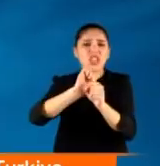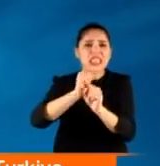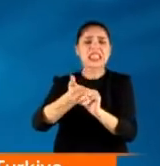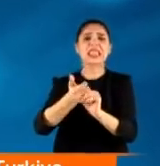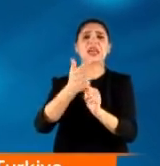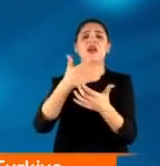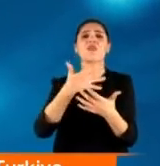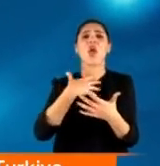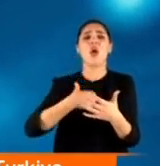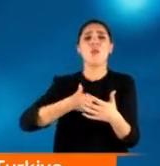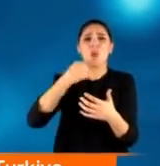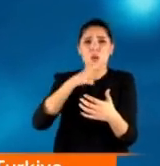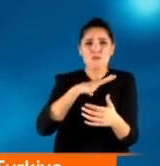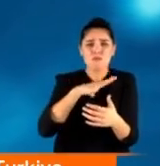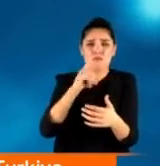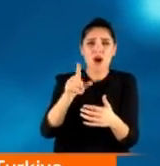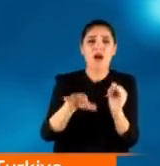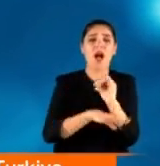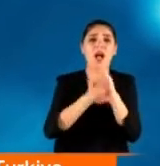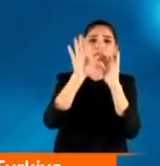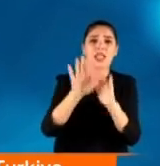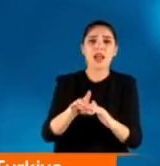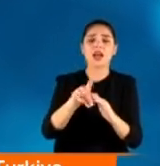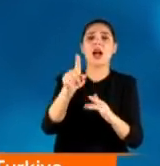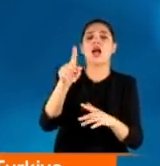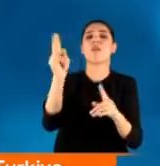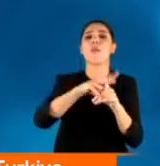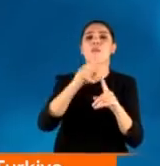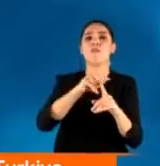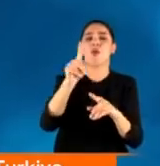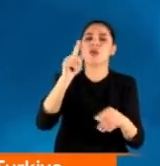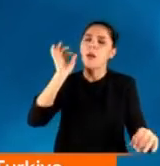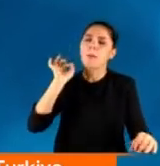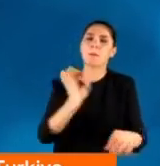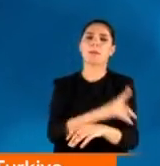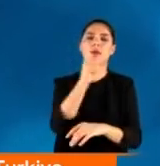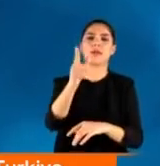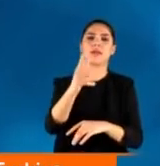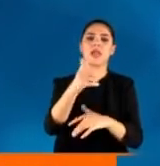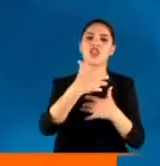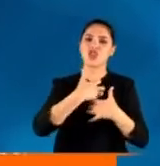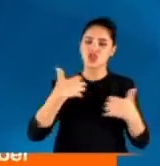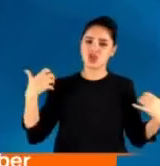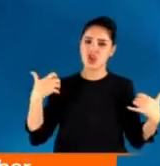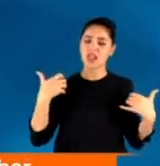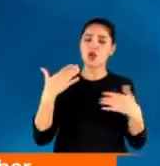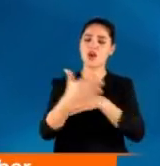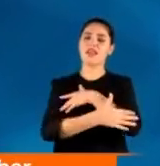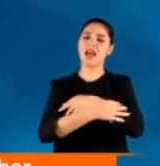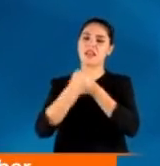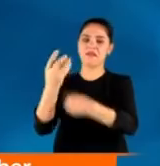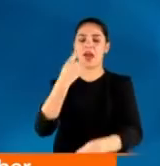boğulmasına da ramak kalmıştı. Hayatta kalmasını sağlayan polisin zamanında ve aslında çok da cesur